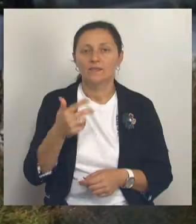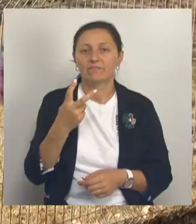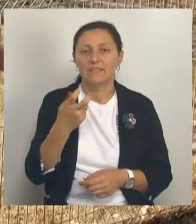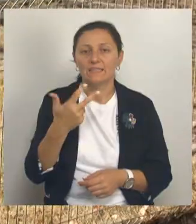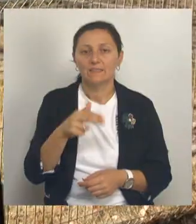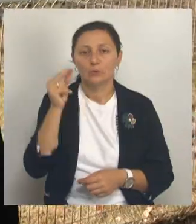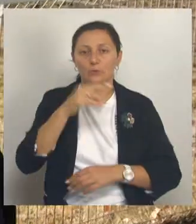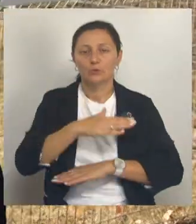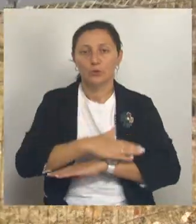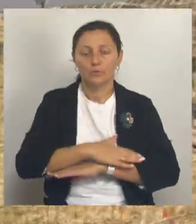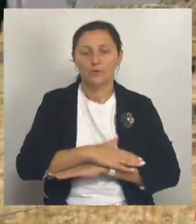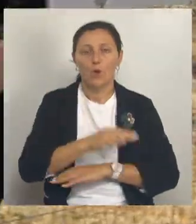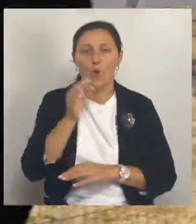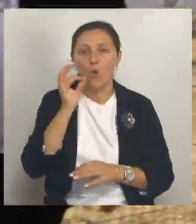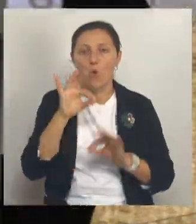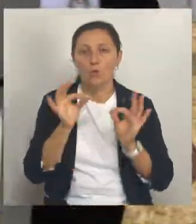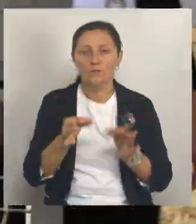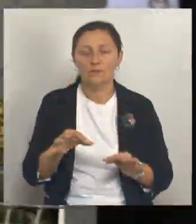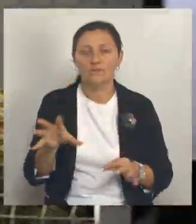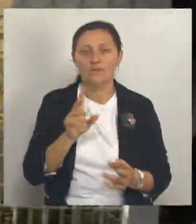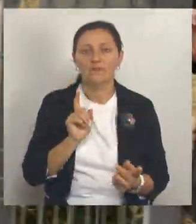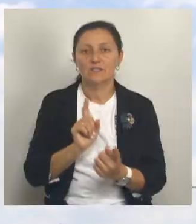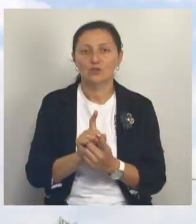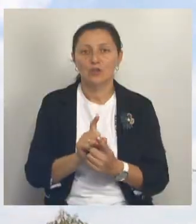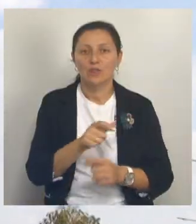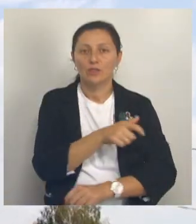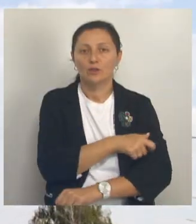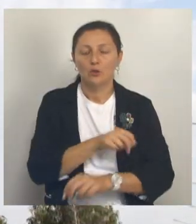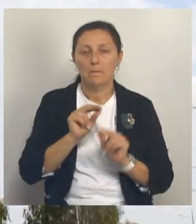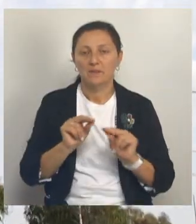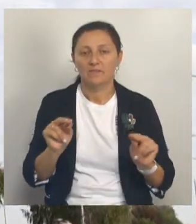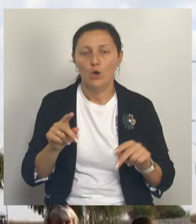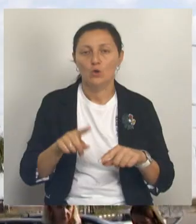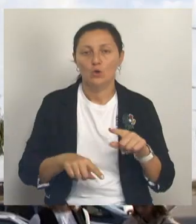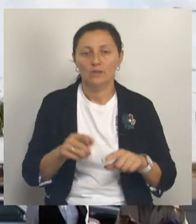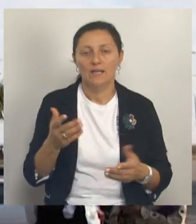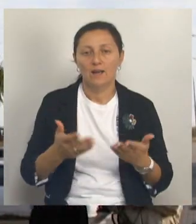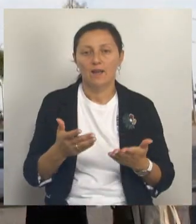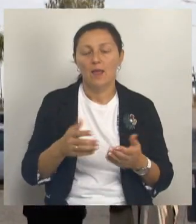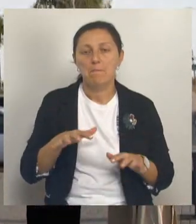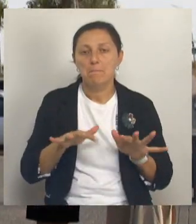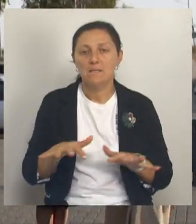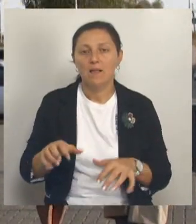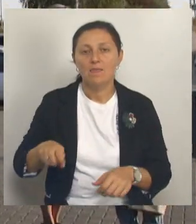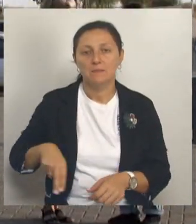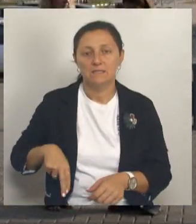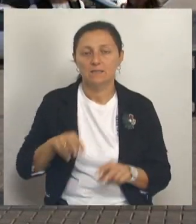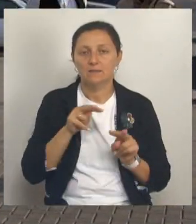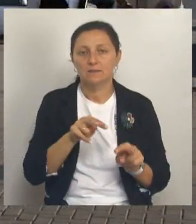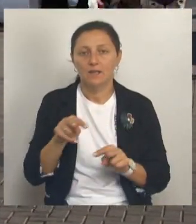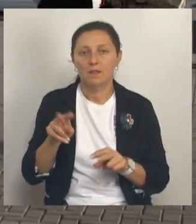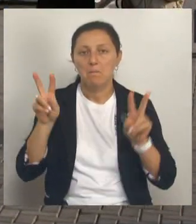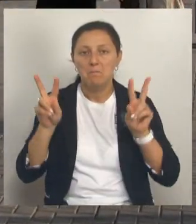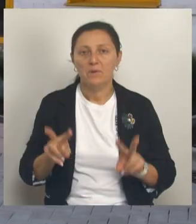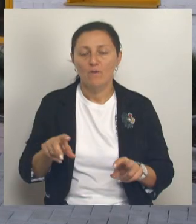С начала осени по новым стандартам на входе ребят встречают дежурные. Преподаватели, родители или сотрудники местной администрации. Следят за соблюдением